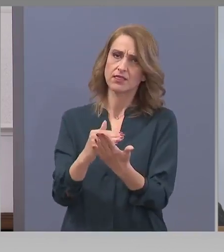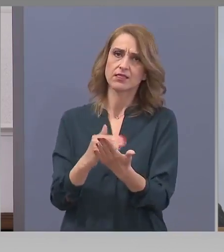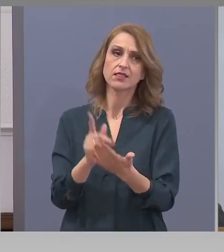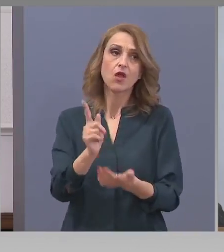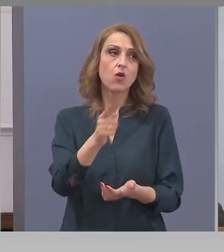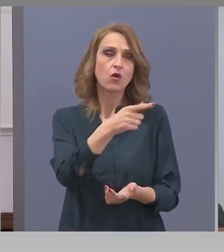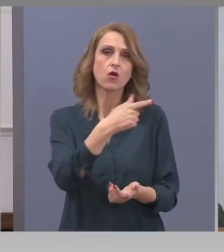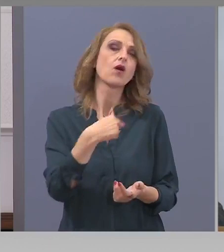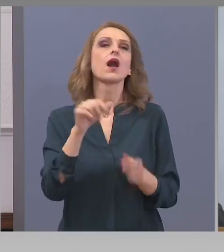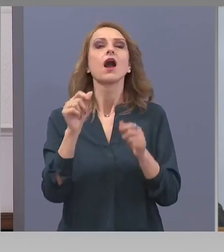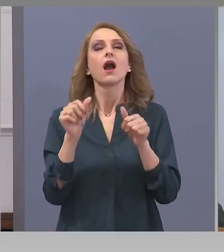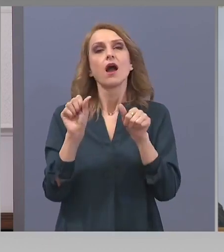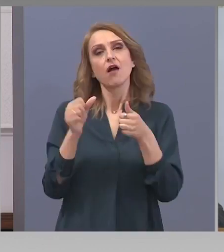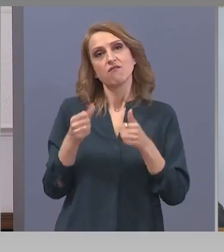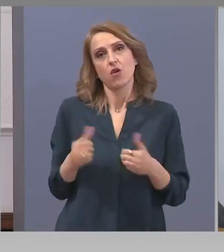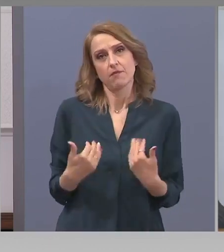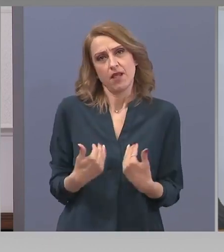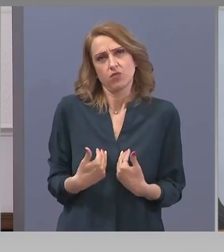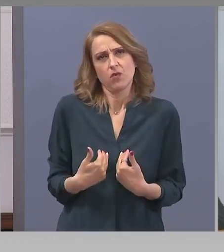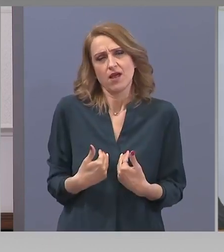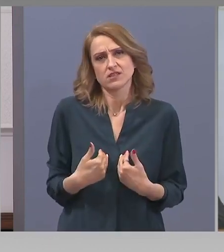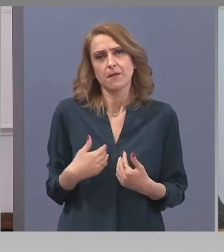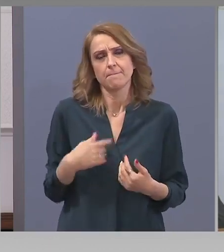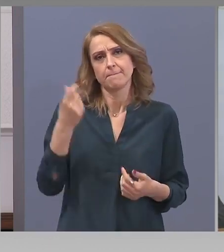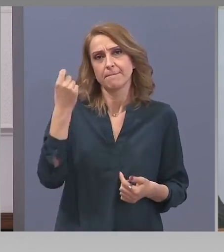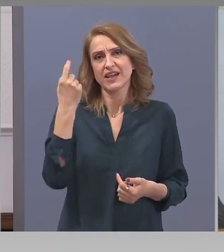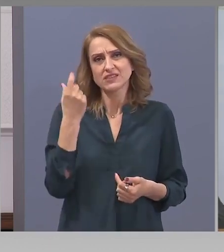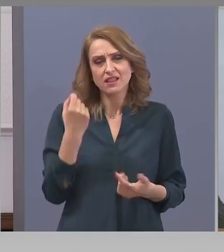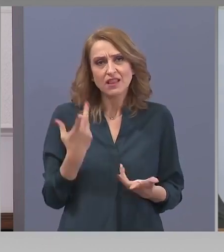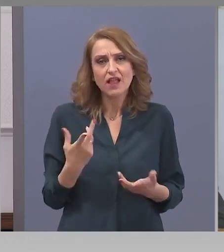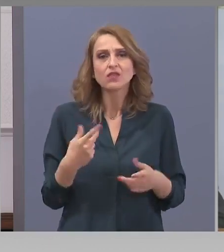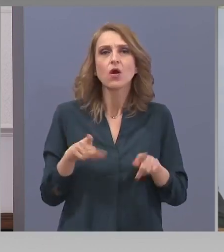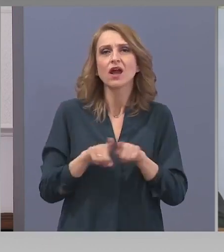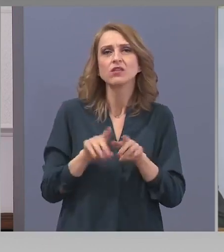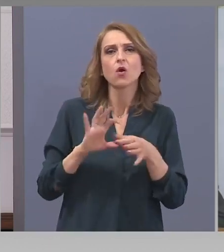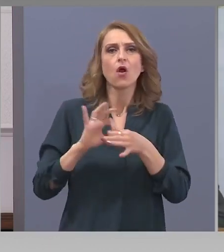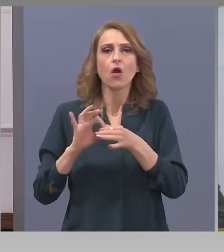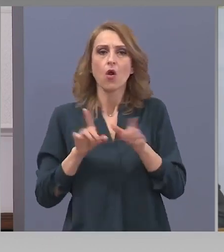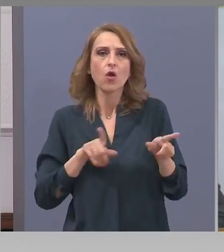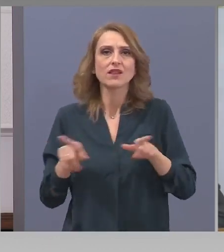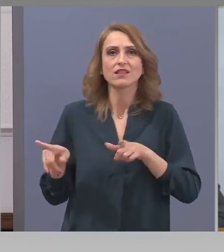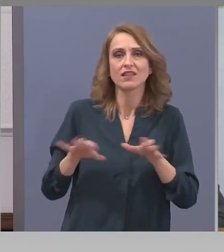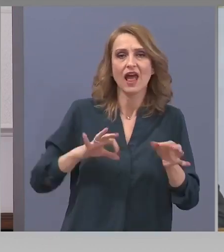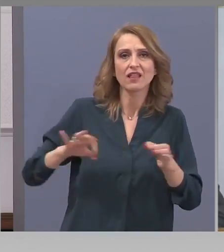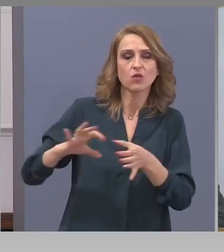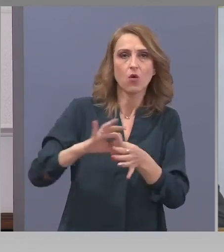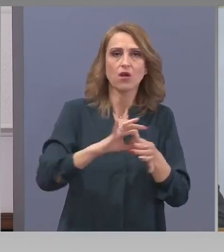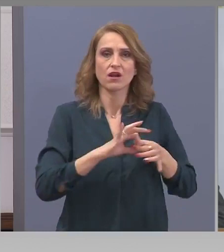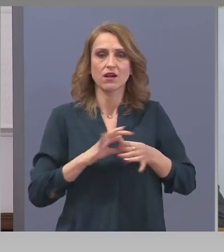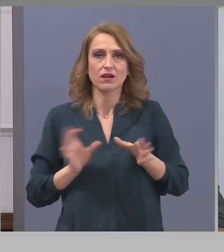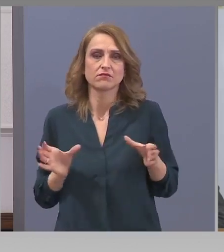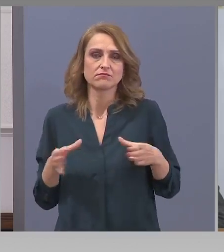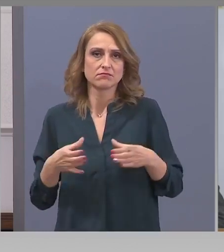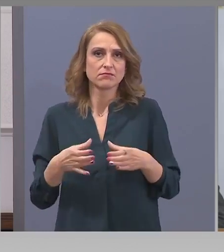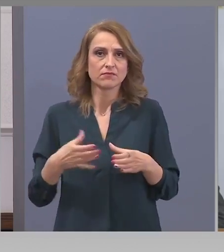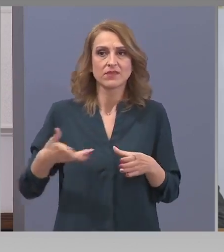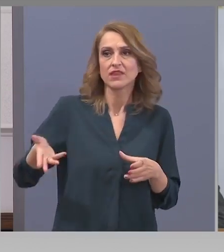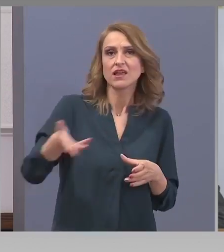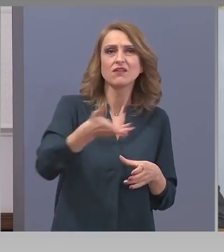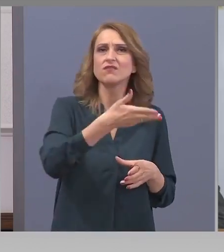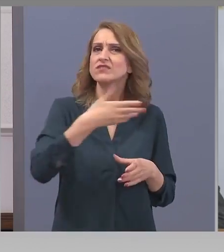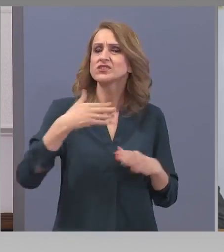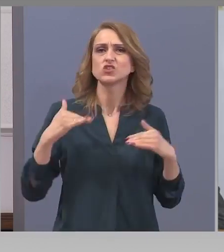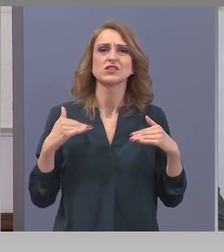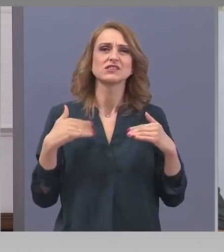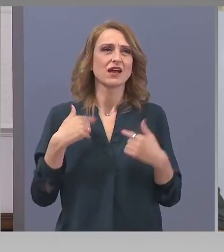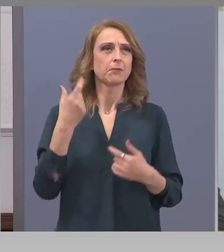Формално ще изпълнявам ролята на председател, считайте ме за координатор, защото сред такива именити колеги думата